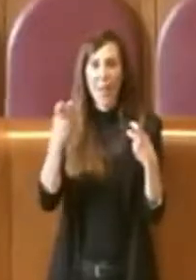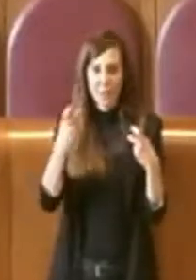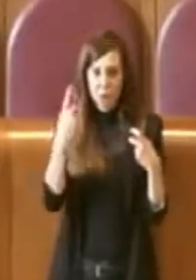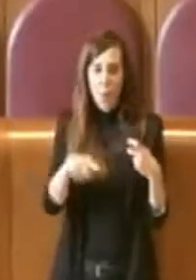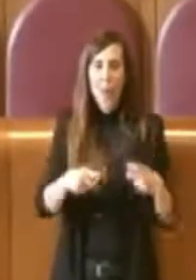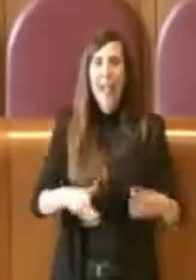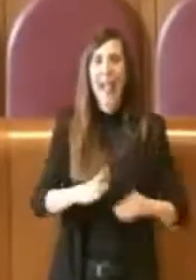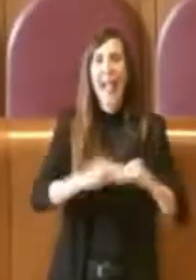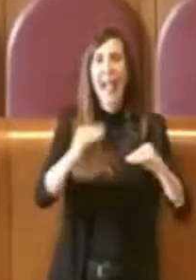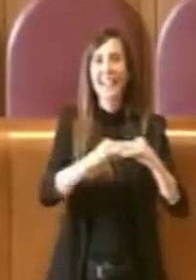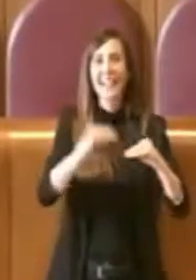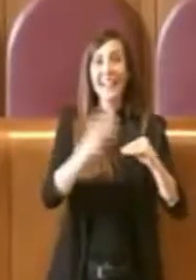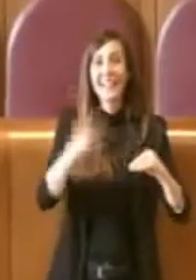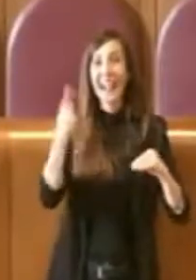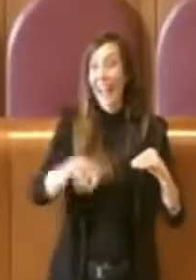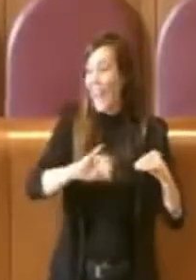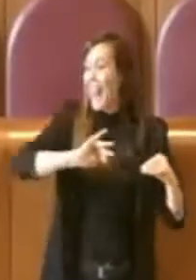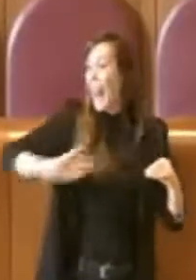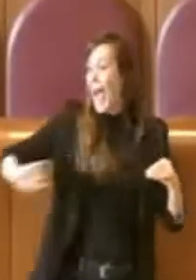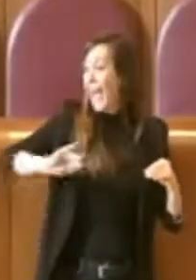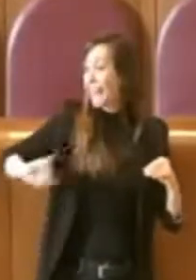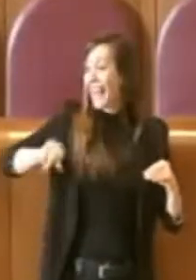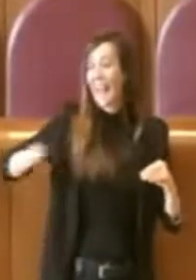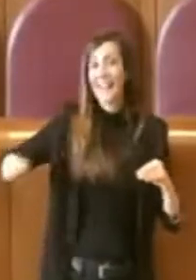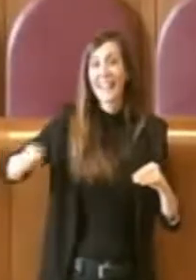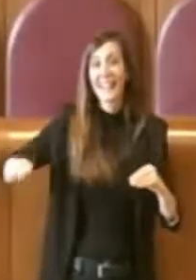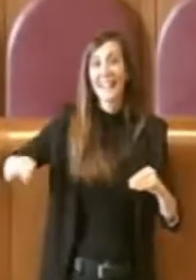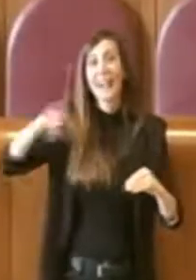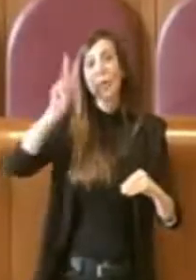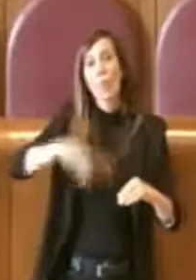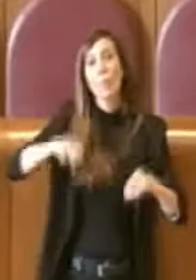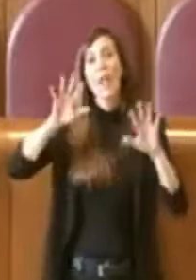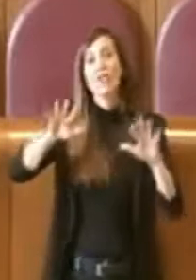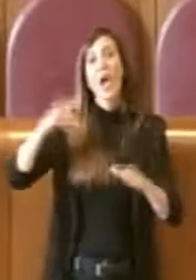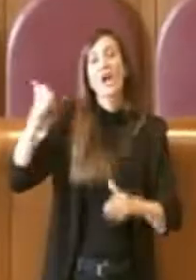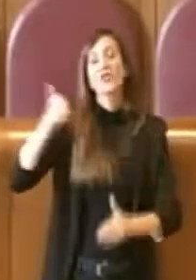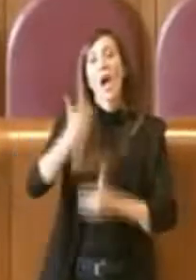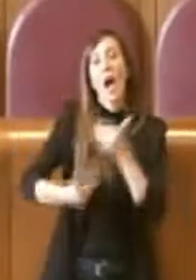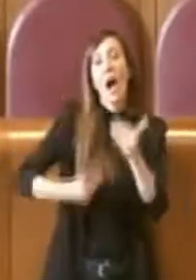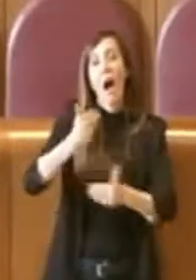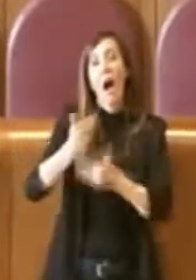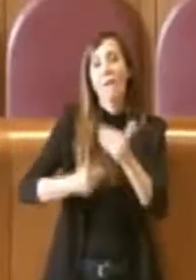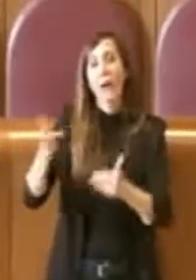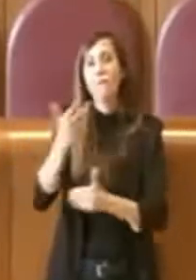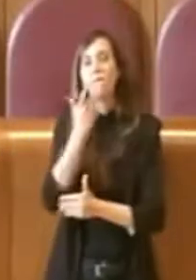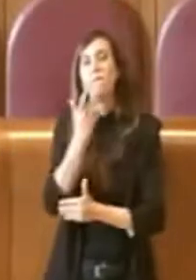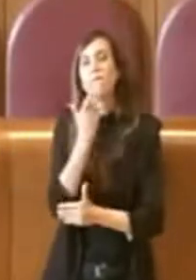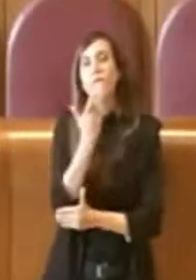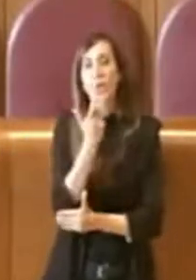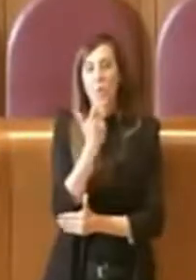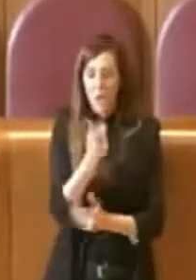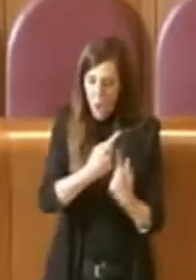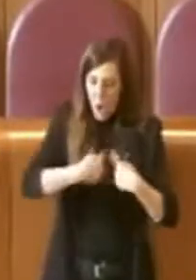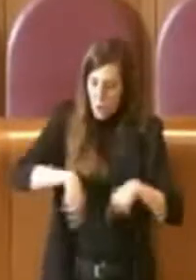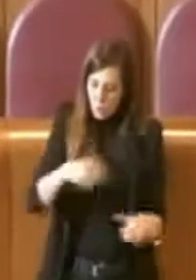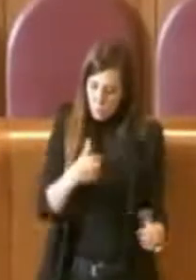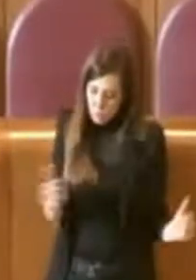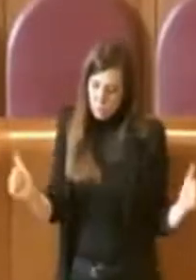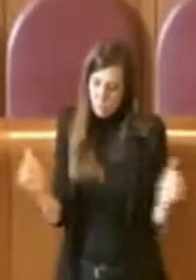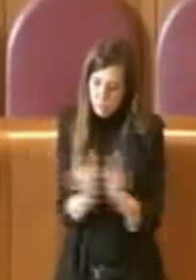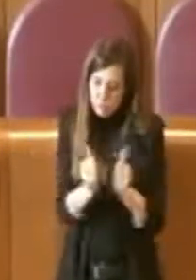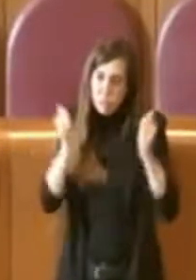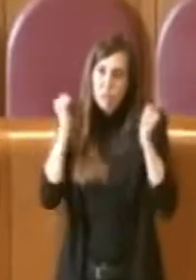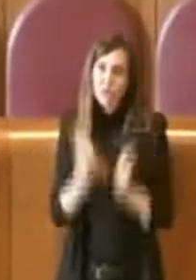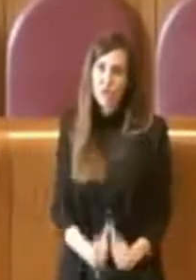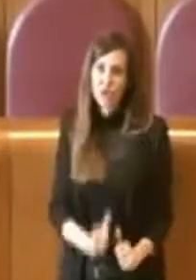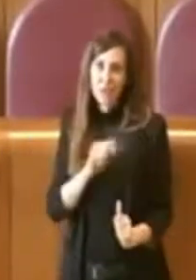aveva portato avanti nel 2010 e dunque noi ci siamo messi al fianco della cittadinanza